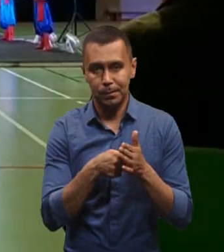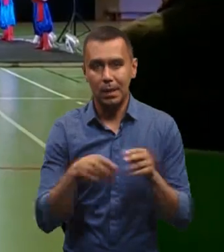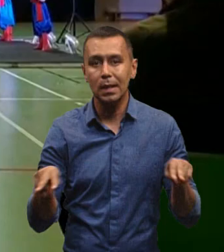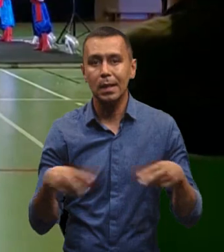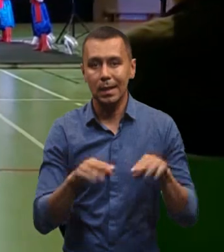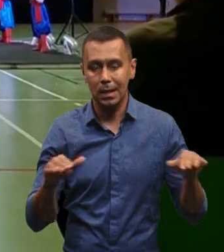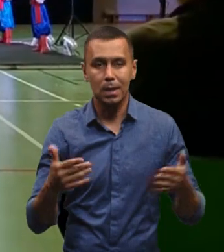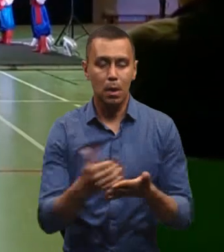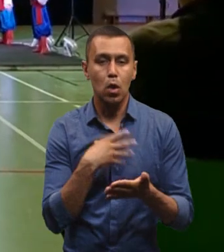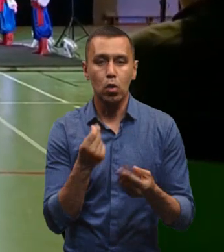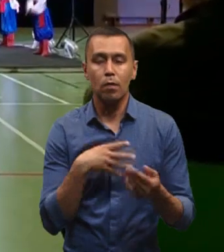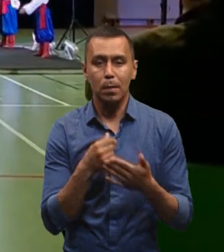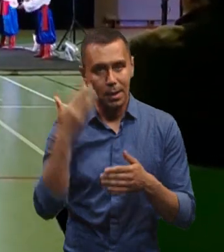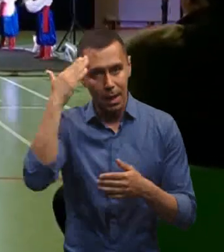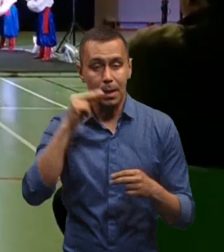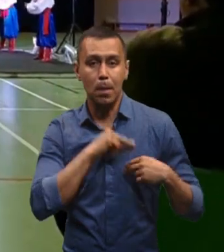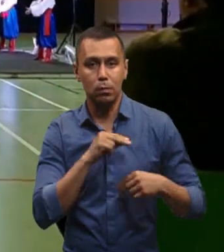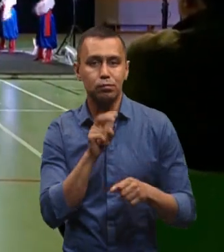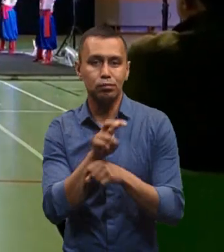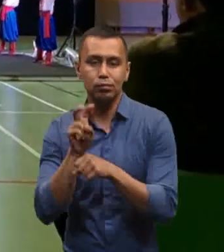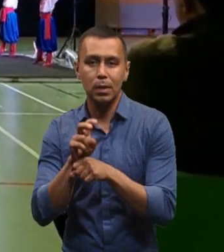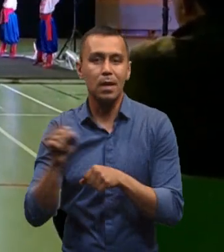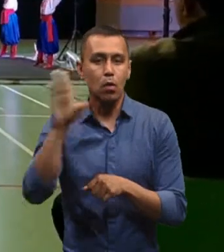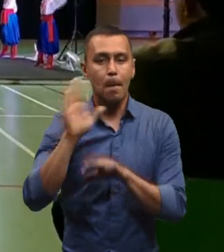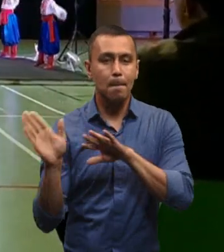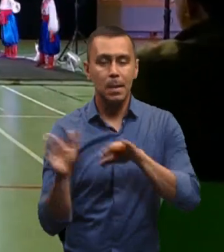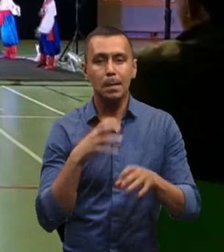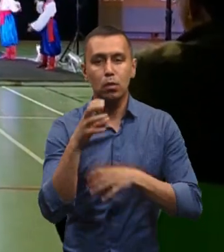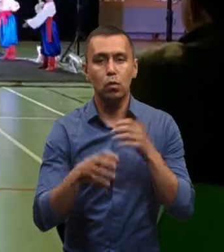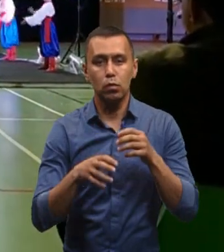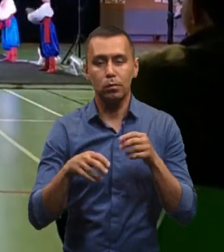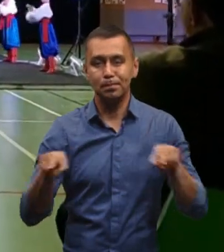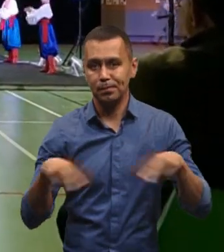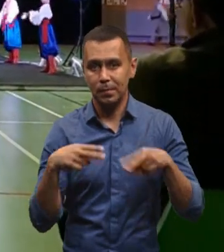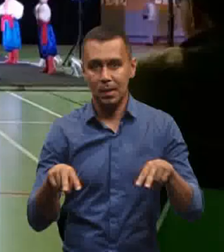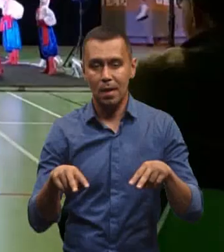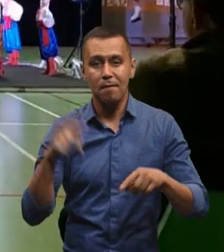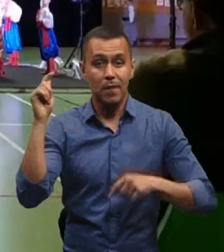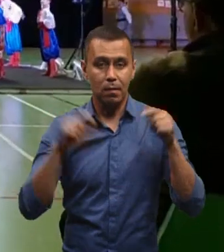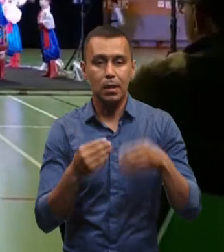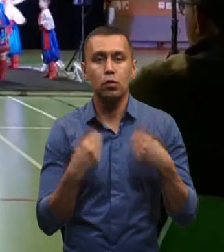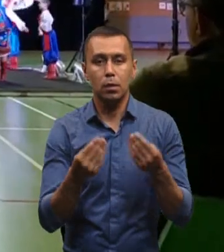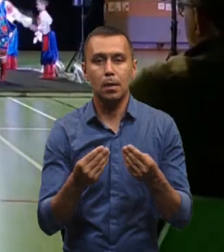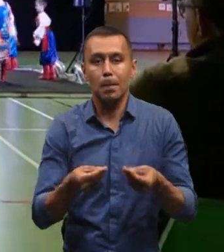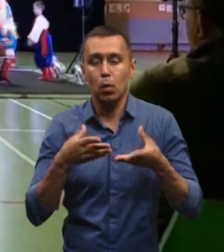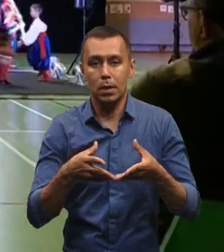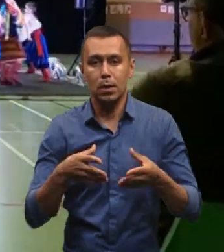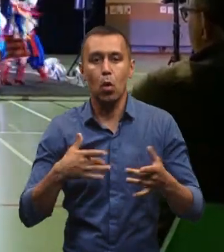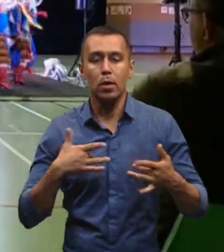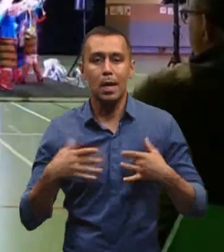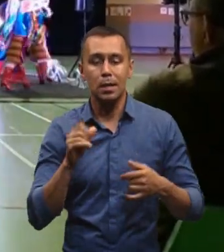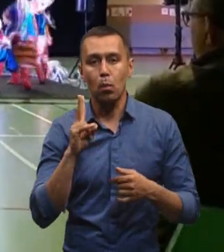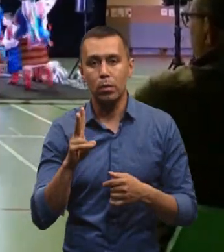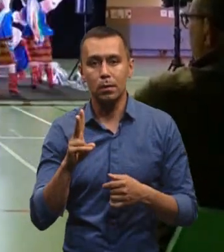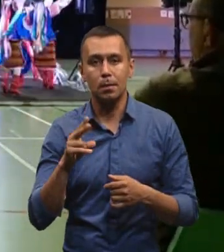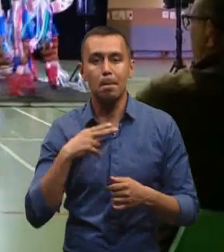своїми талантами та працею, гастролюючи Європою після Міжнародного фольклорного фестивалю в Португалії та даючи благодійні концерти в Лісабоні, Дрездені,